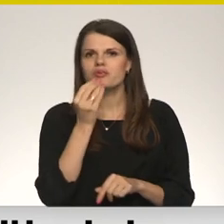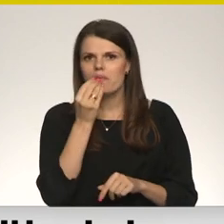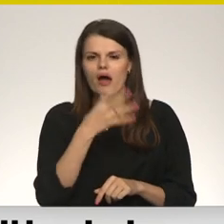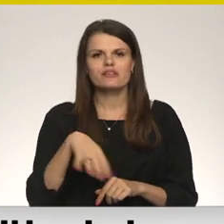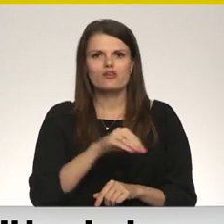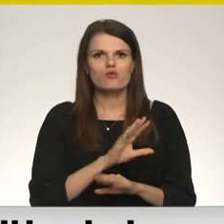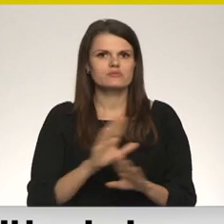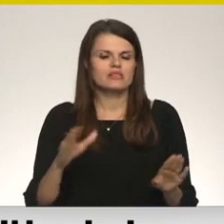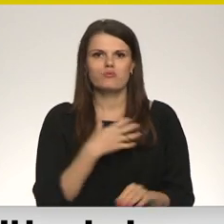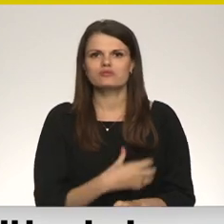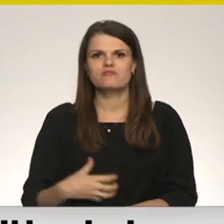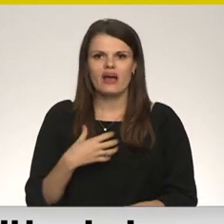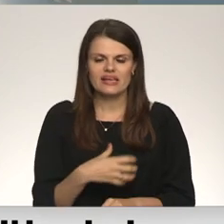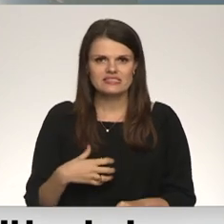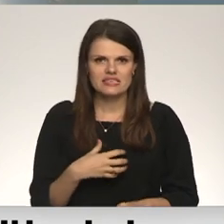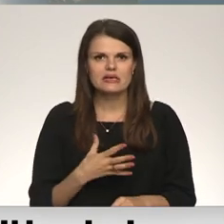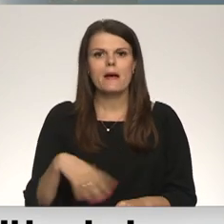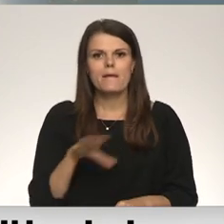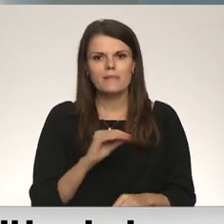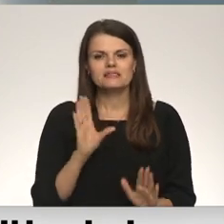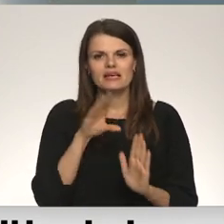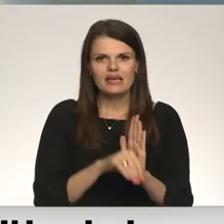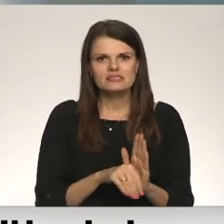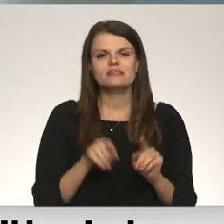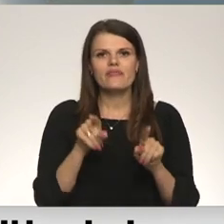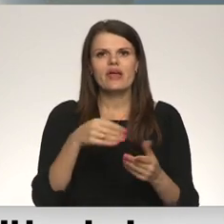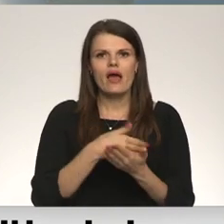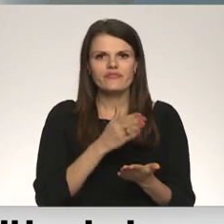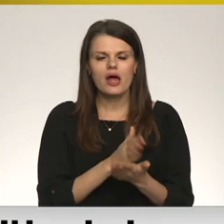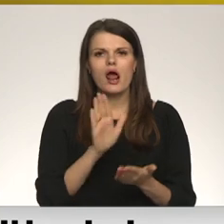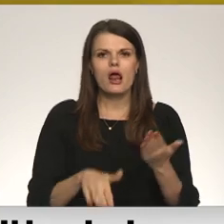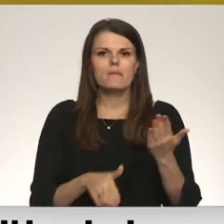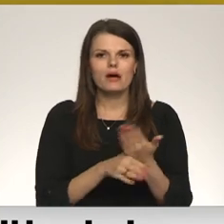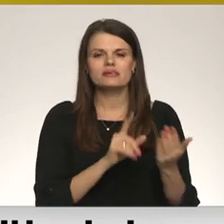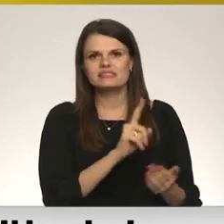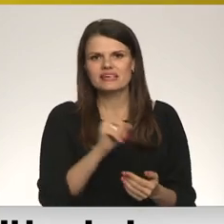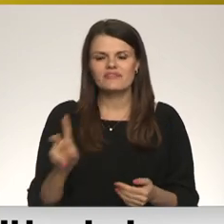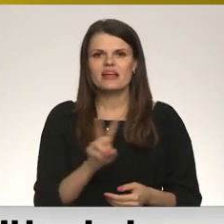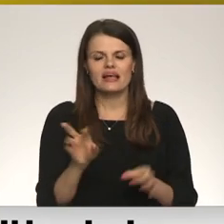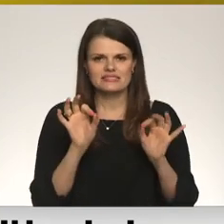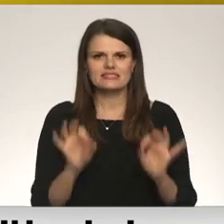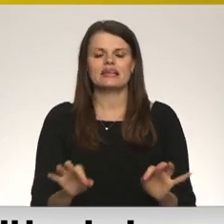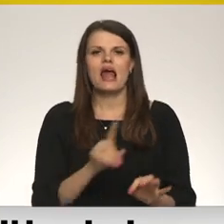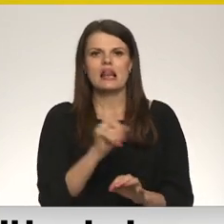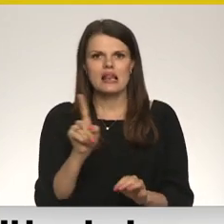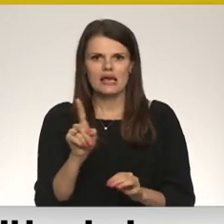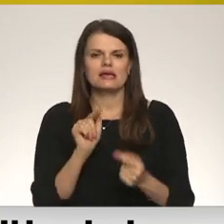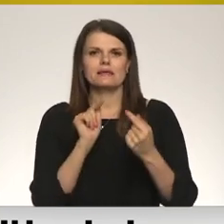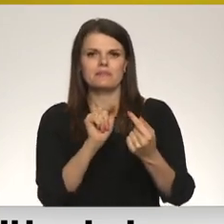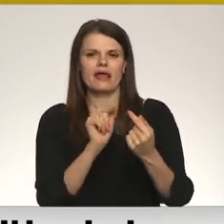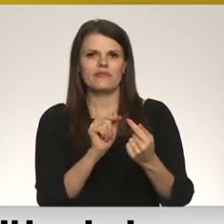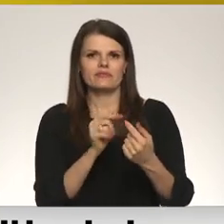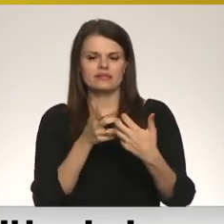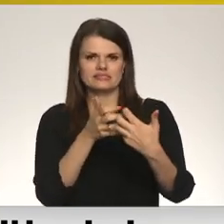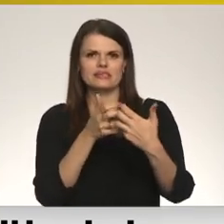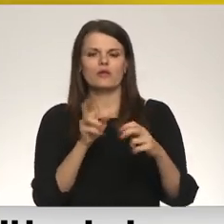vajadzīga mūsu bērniem. Tātad faktiski mēs iesaistamies tajā daļā, lai palīdzētu ikvienam, kurš reāli ir pretī ienaidniekam,